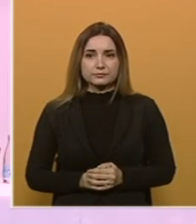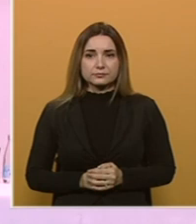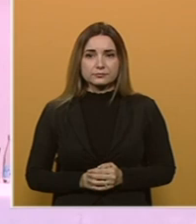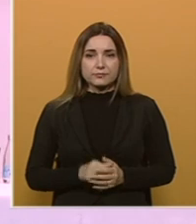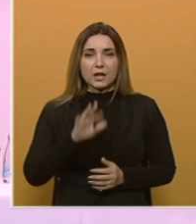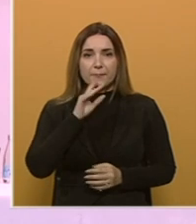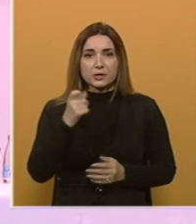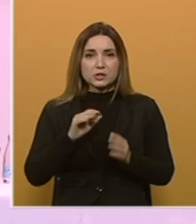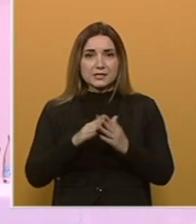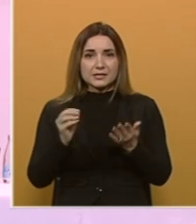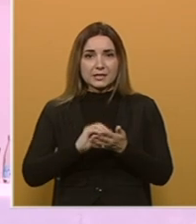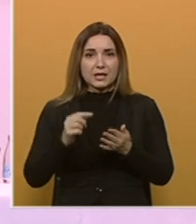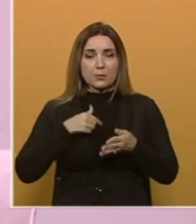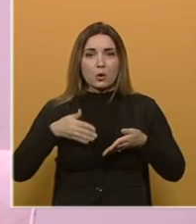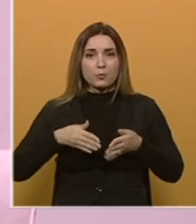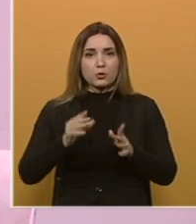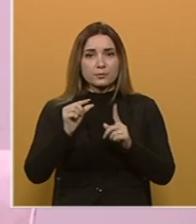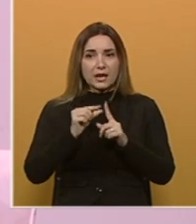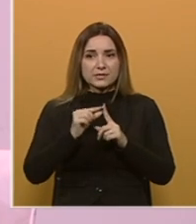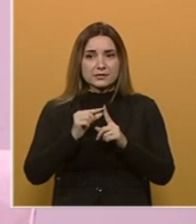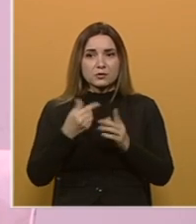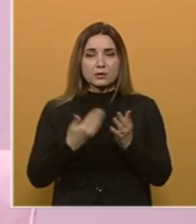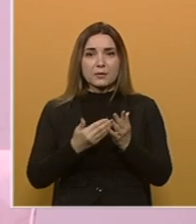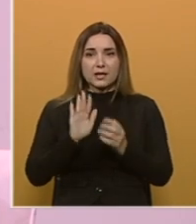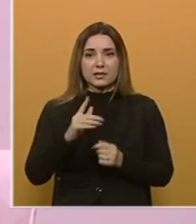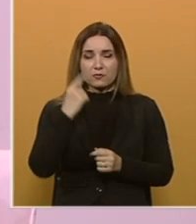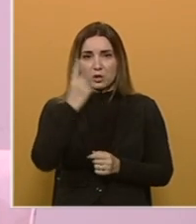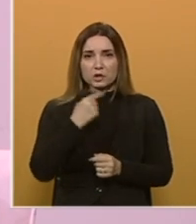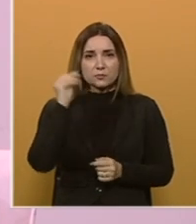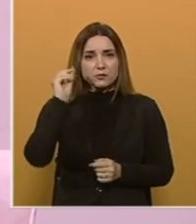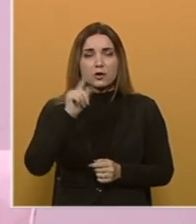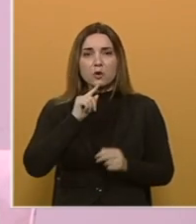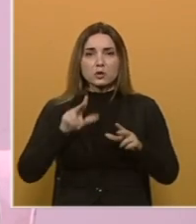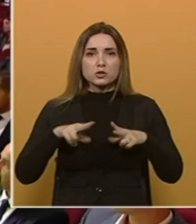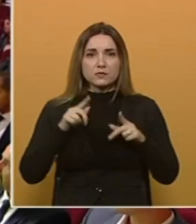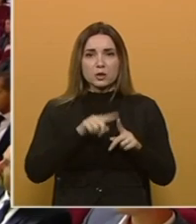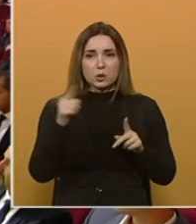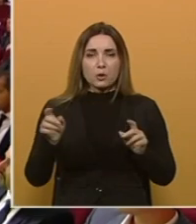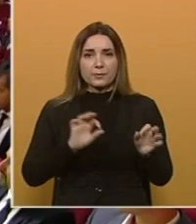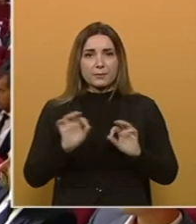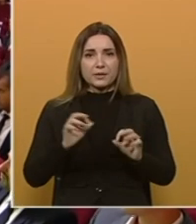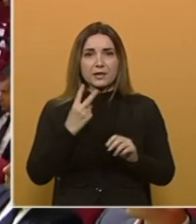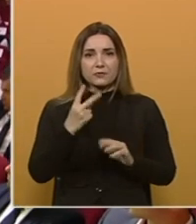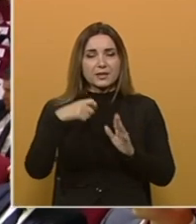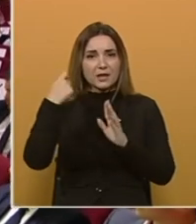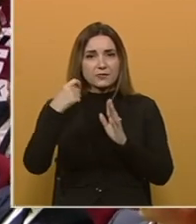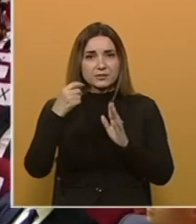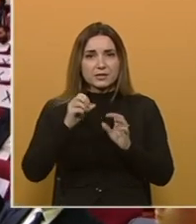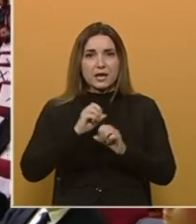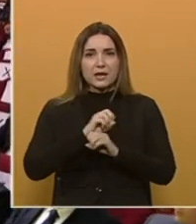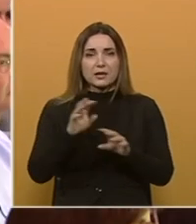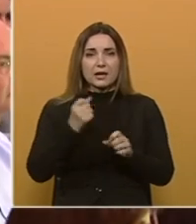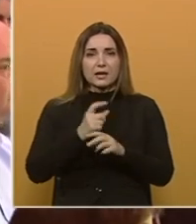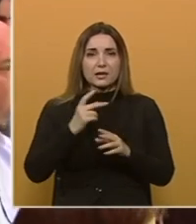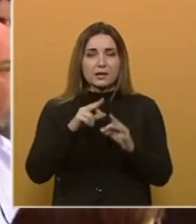Priče iz knjige Moj put u Palestinu temeljene su na Deljkovićevim ličnim iskustvima koja je doživio tokom pripreme dvije televizijske reportaže u pojasu